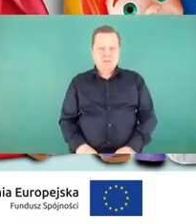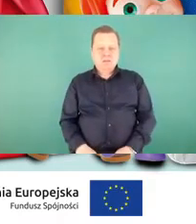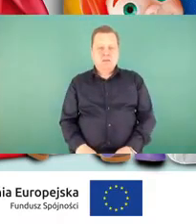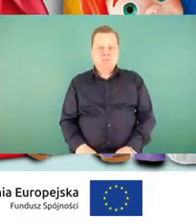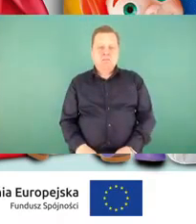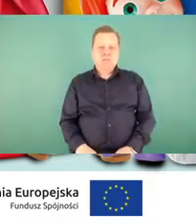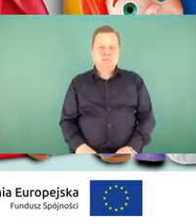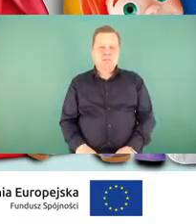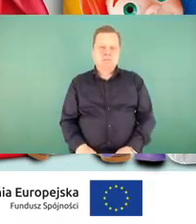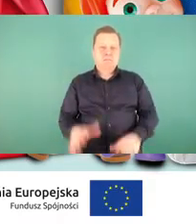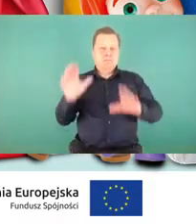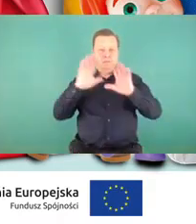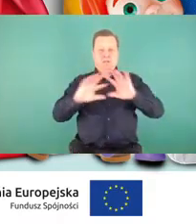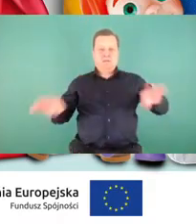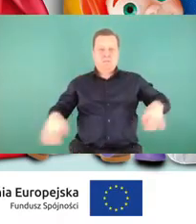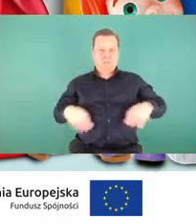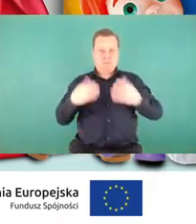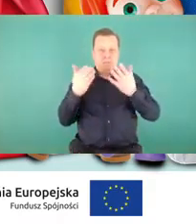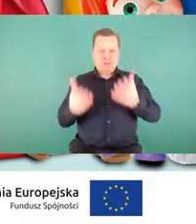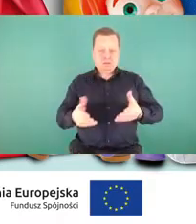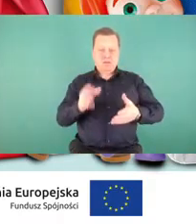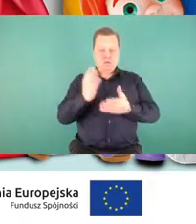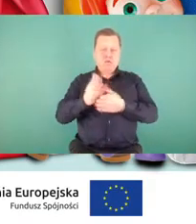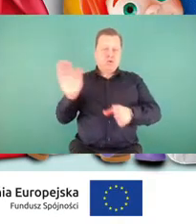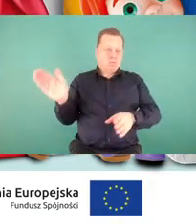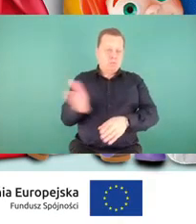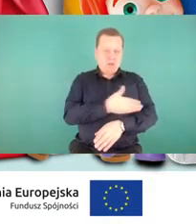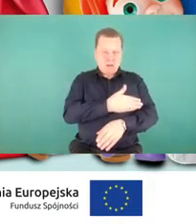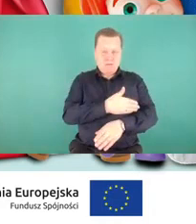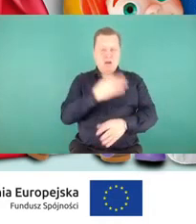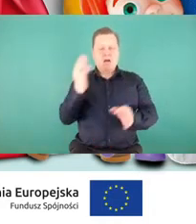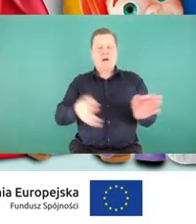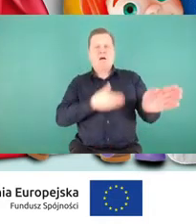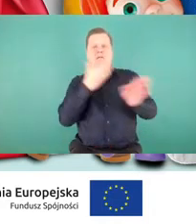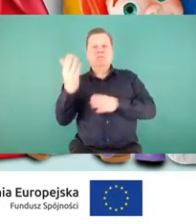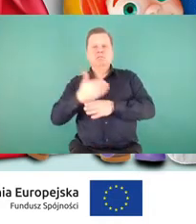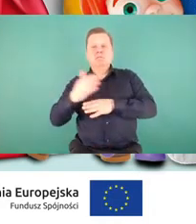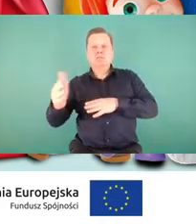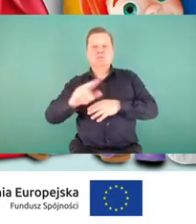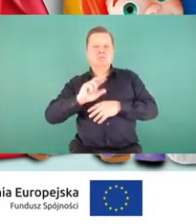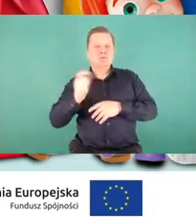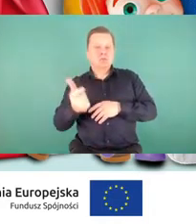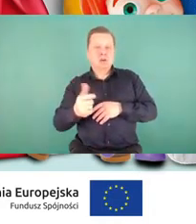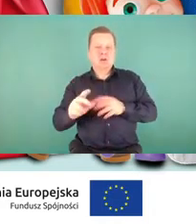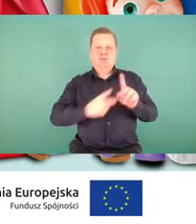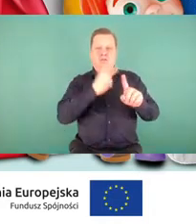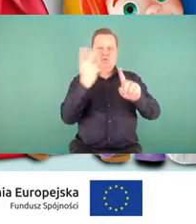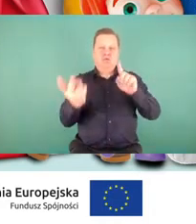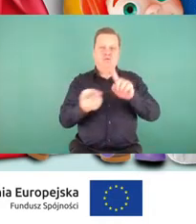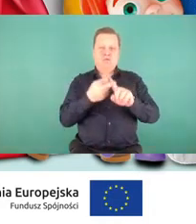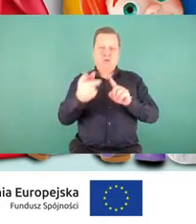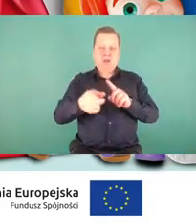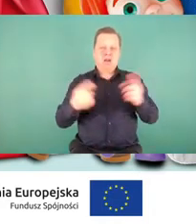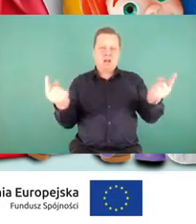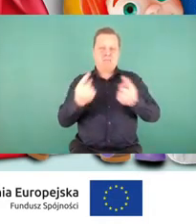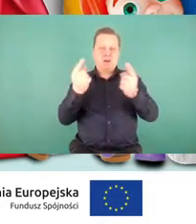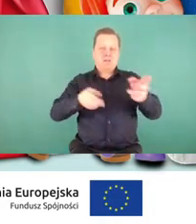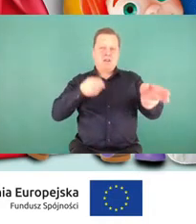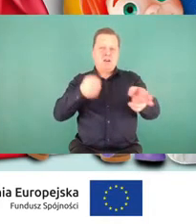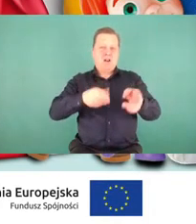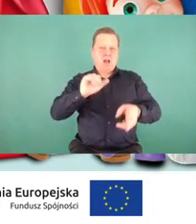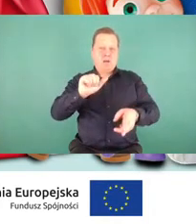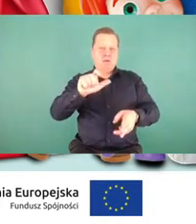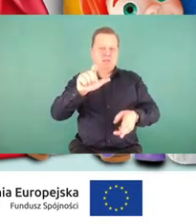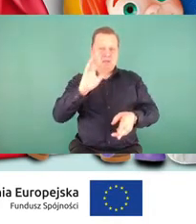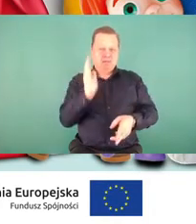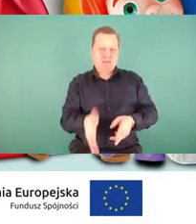Szanowni Państwo, to wszystko za nami. A co przed nami? Przed nami druga odsłona kampanii kolejowa ABC. Co przygotowaliśmy w ramach